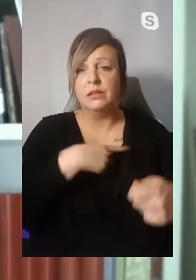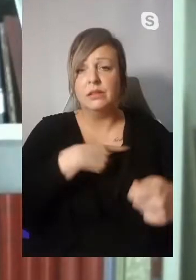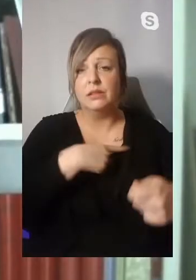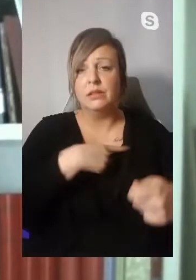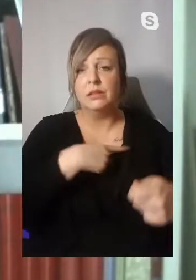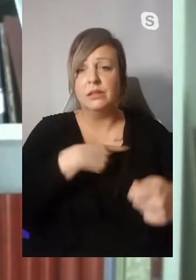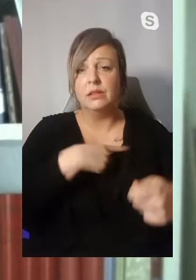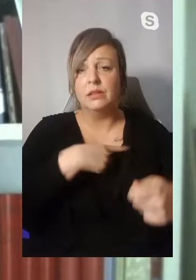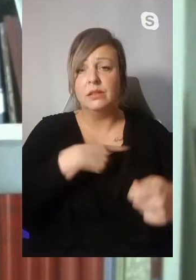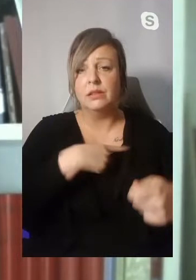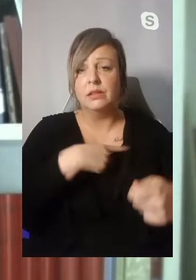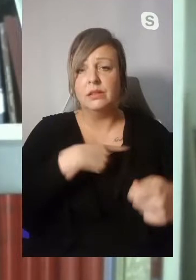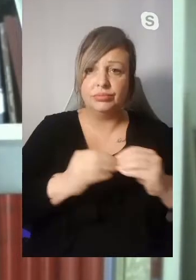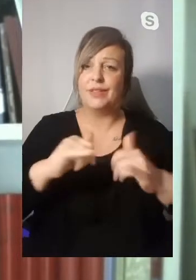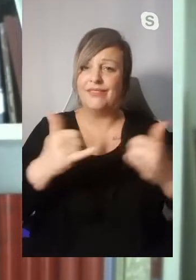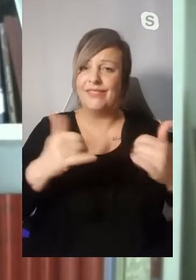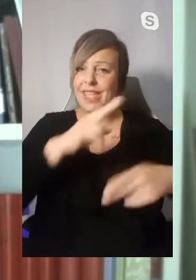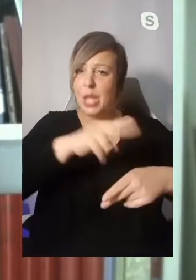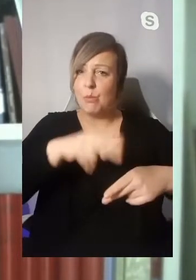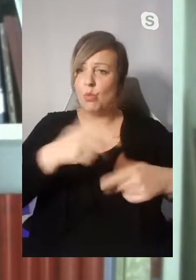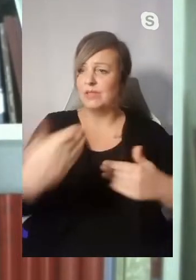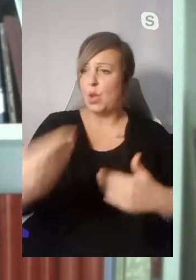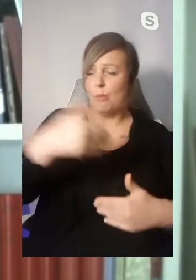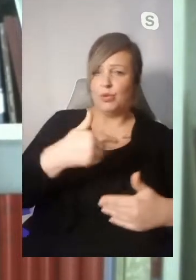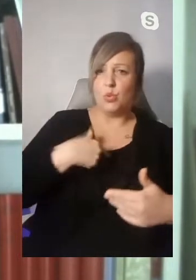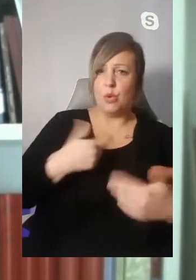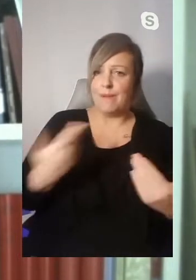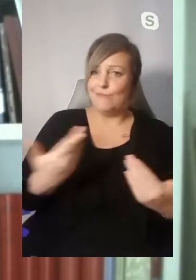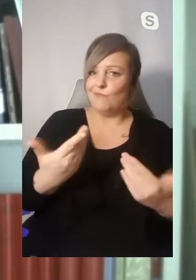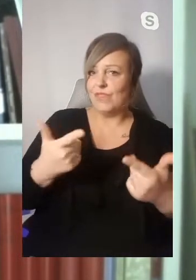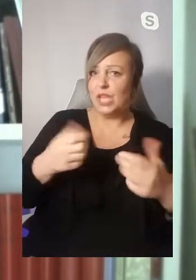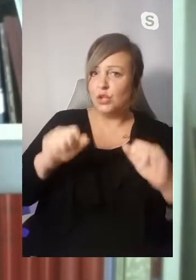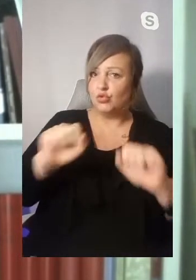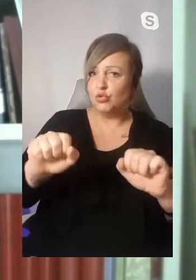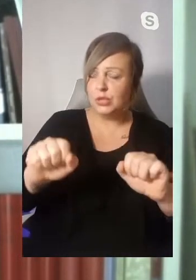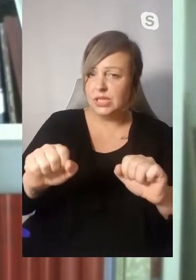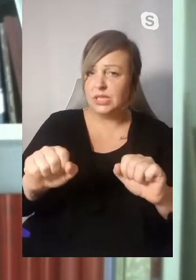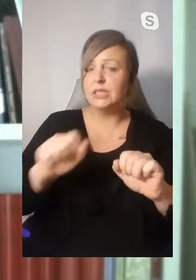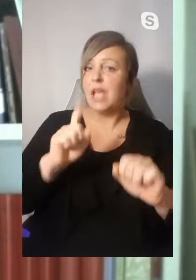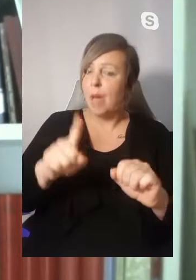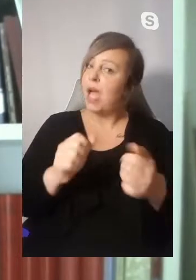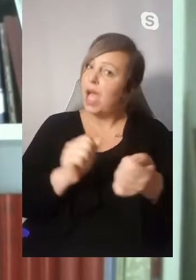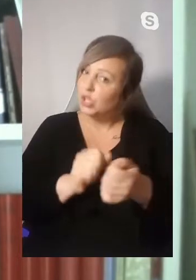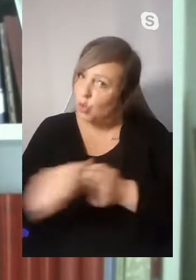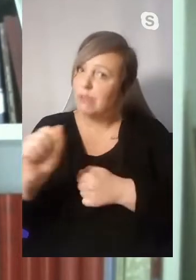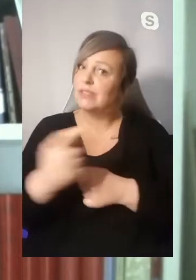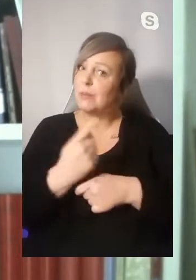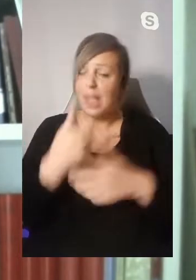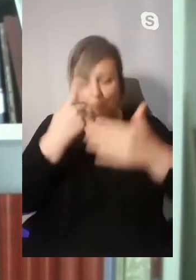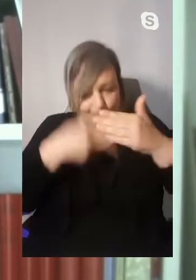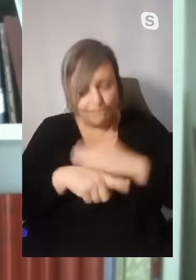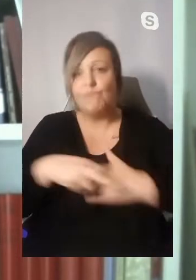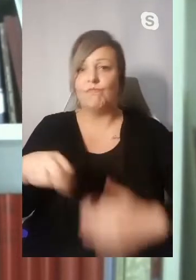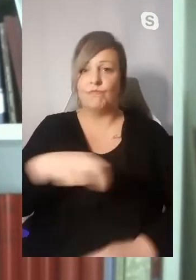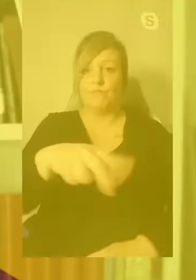man sich eben auch viele Gedanken gemacht, was müssen wir denn Museumsbesuchern bieten, dass sie geschützt sind, aber trotzdem in